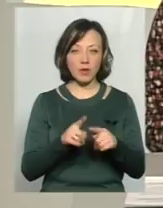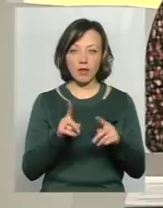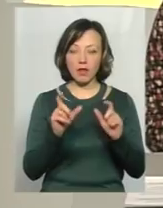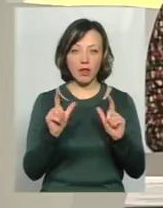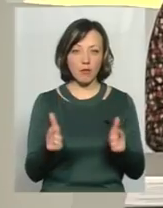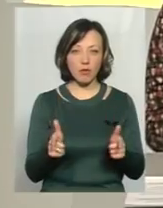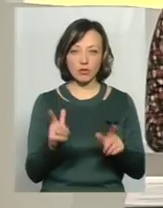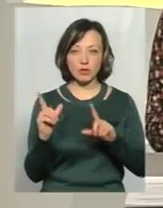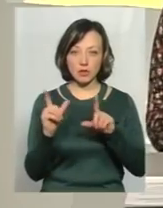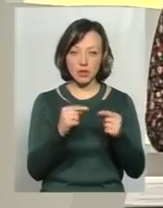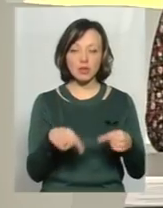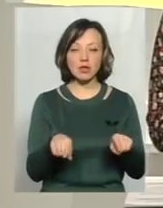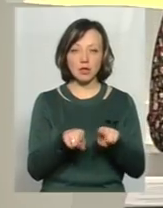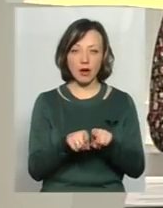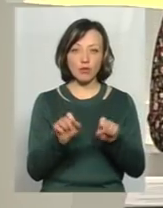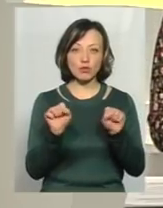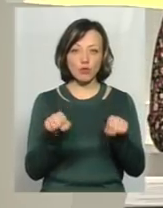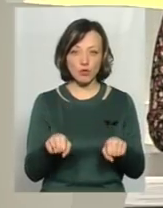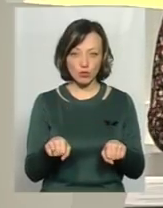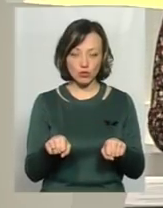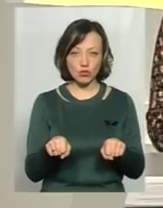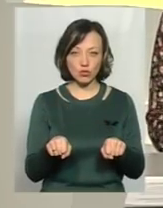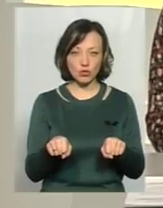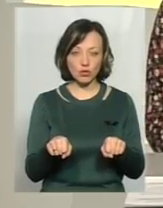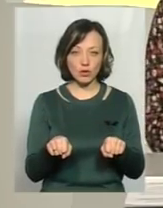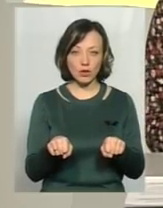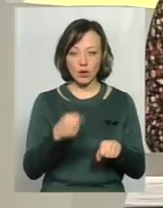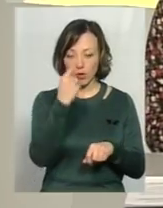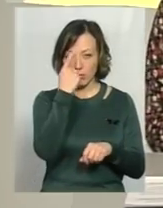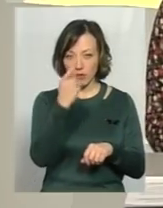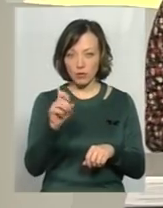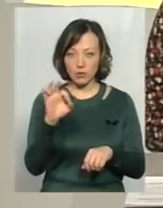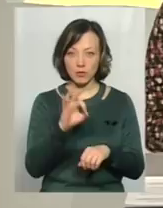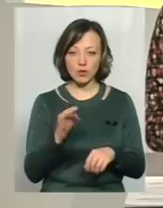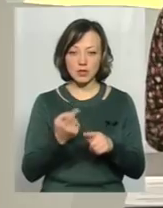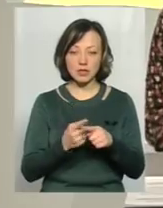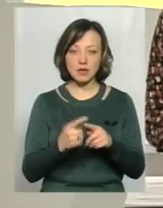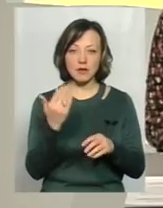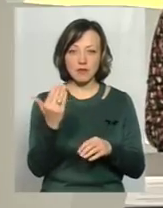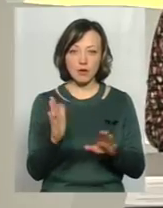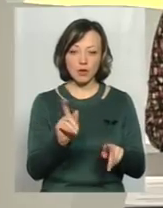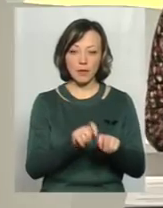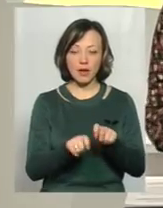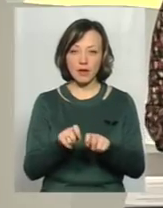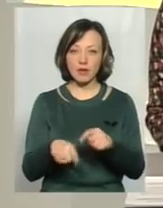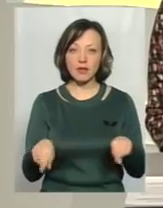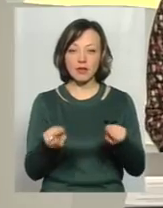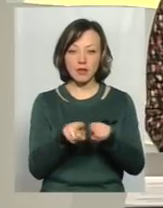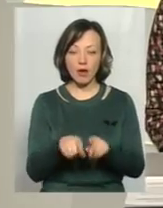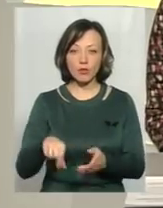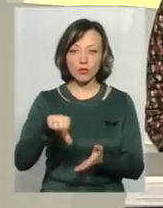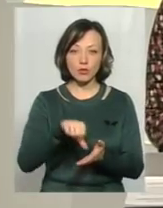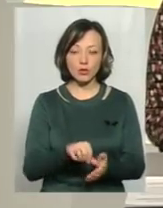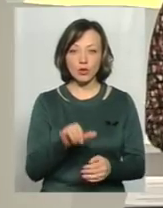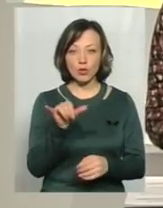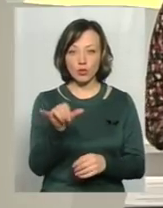погоджуються їхати, вони також можуть повідомити про це вам і цей водій буде перевірений. І також прийняти участь